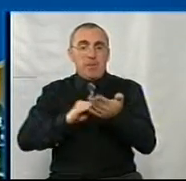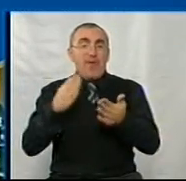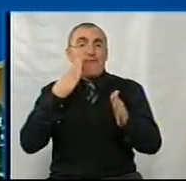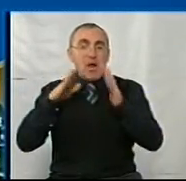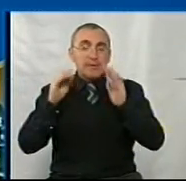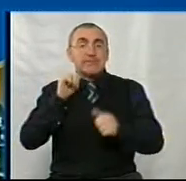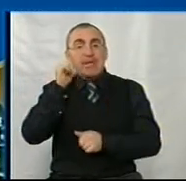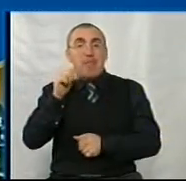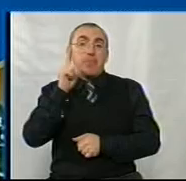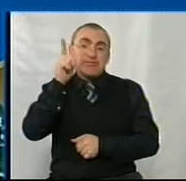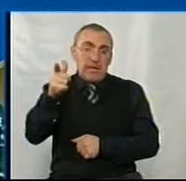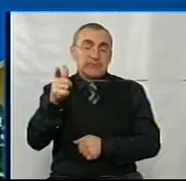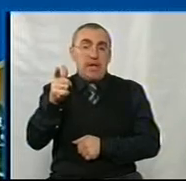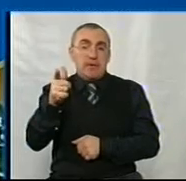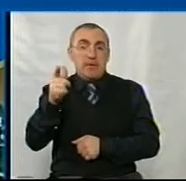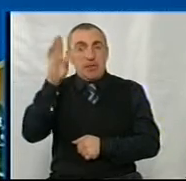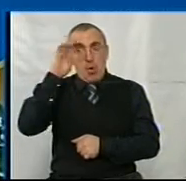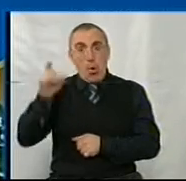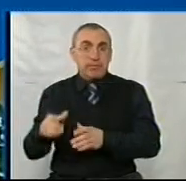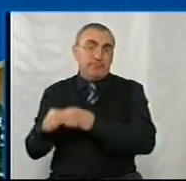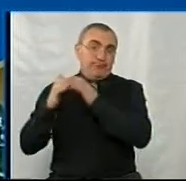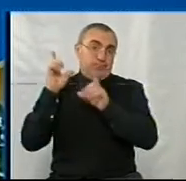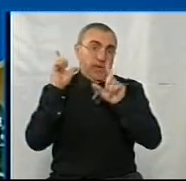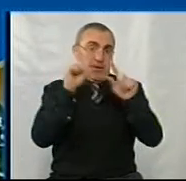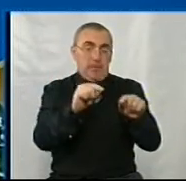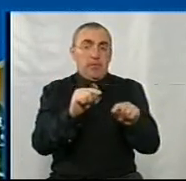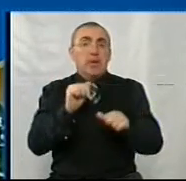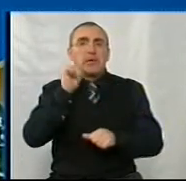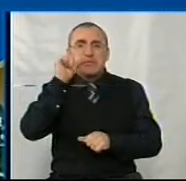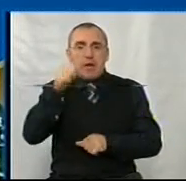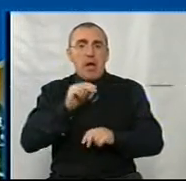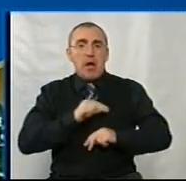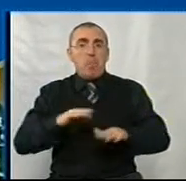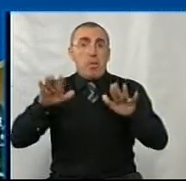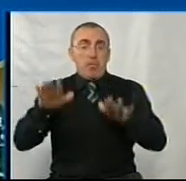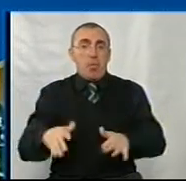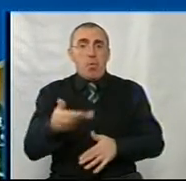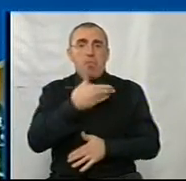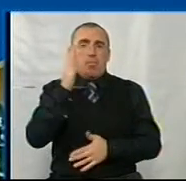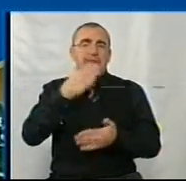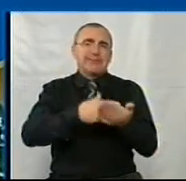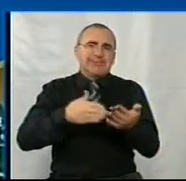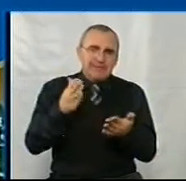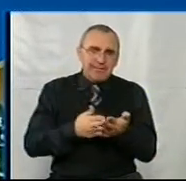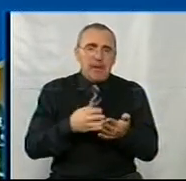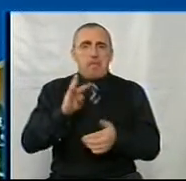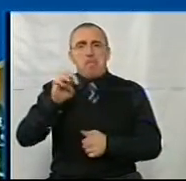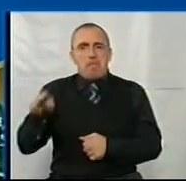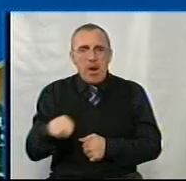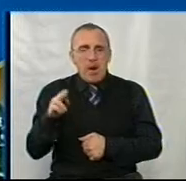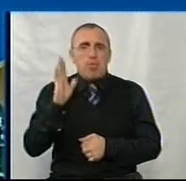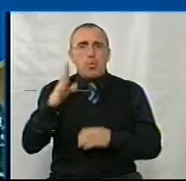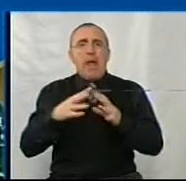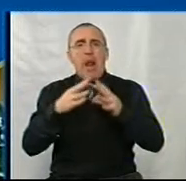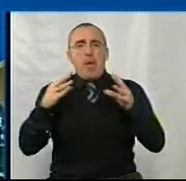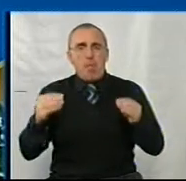Фейсбуці, завтра, післязавтра хлопці їдуть. Уже завтра на робочому місці в мене буде сало, в мене буде мед, в мене буде